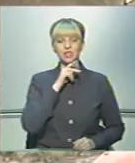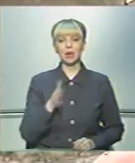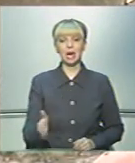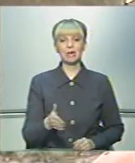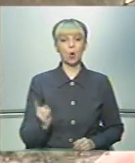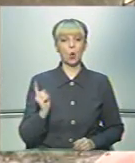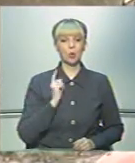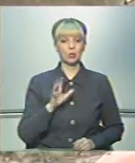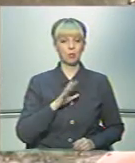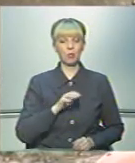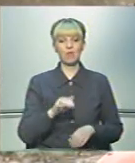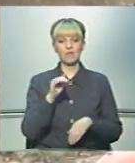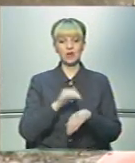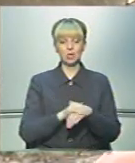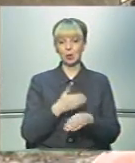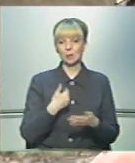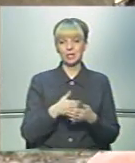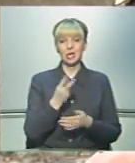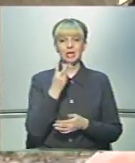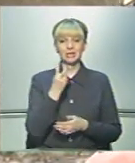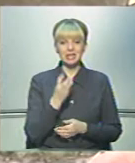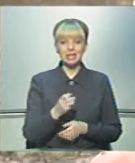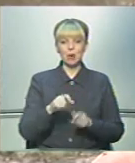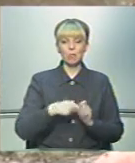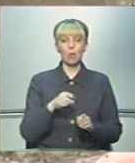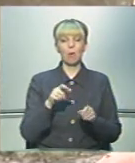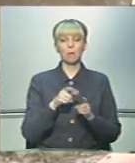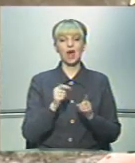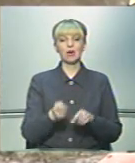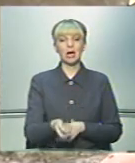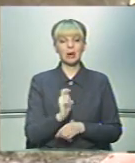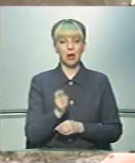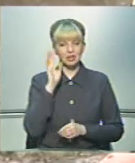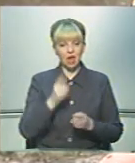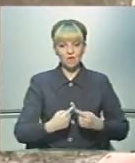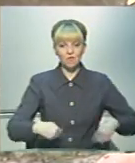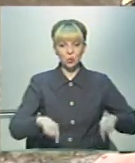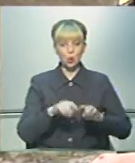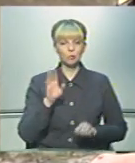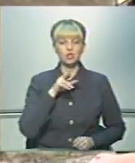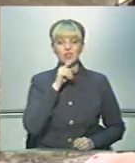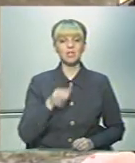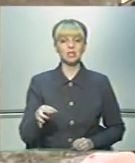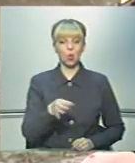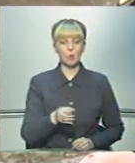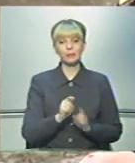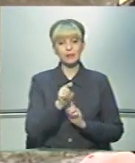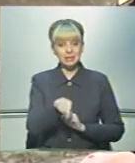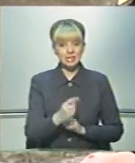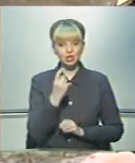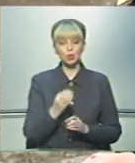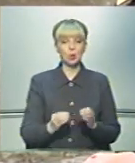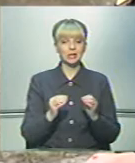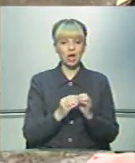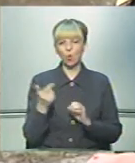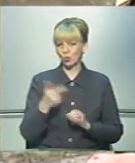охорона було викрито близько 300 порушень правил рибальства на водоймах Чернівецької області. З них 110